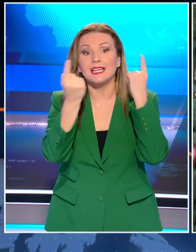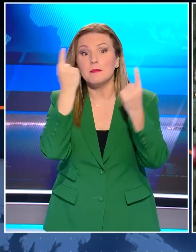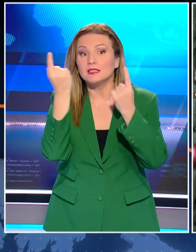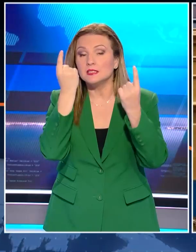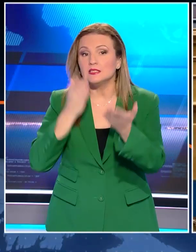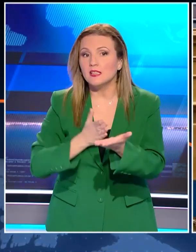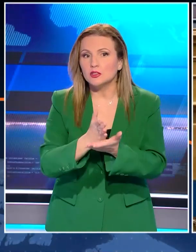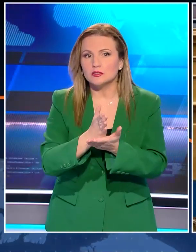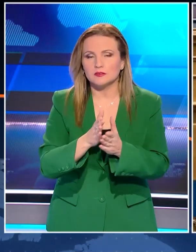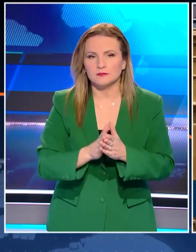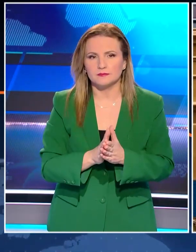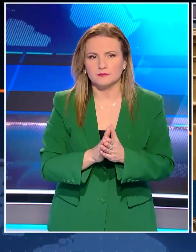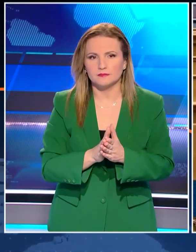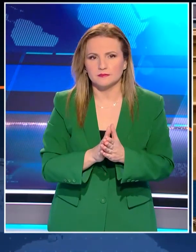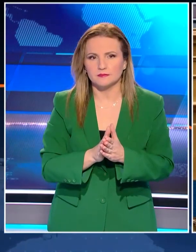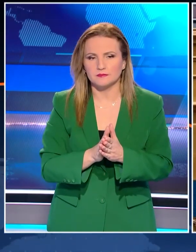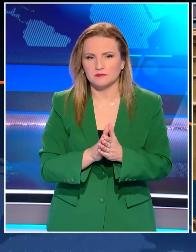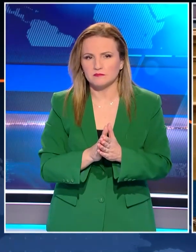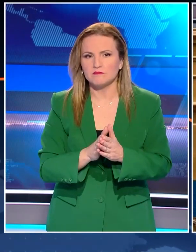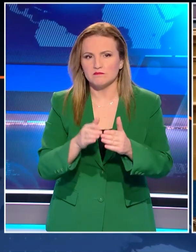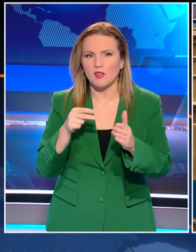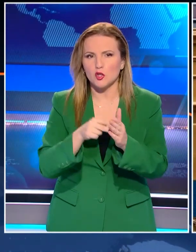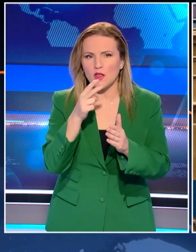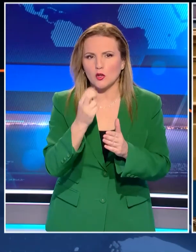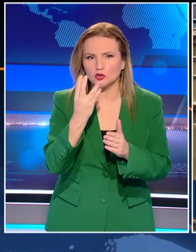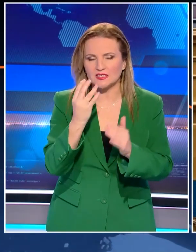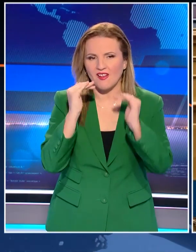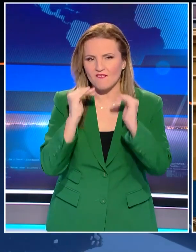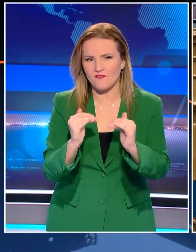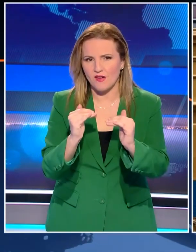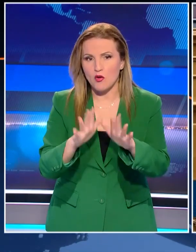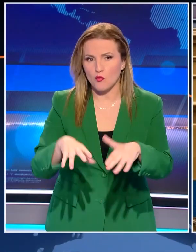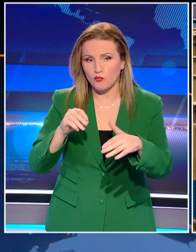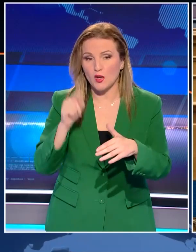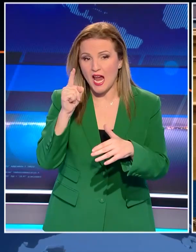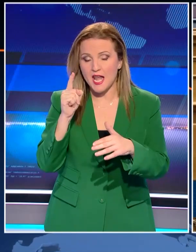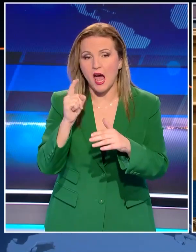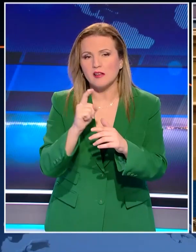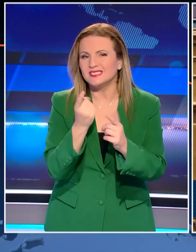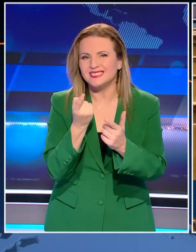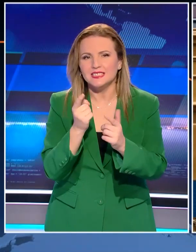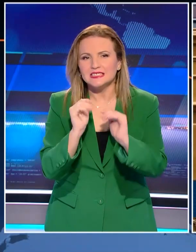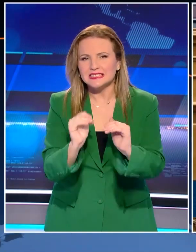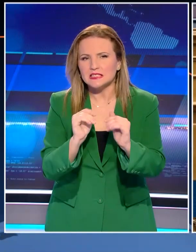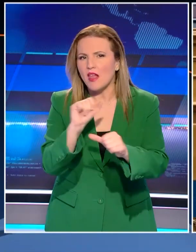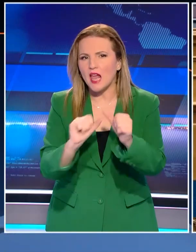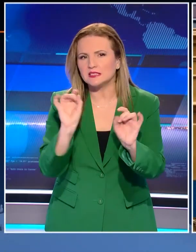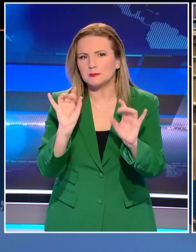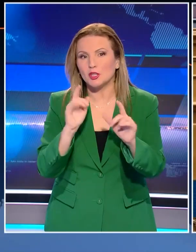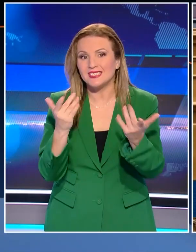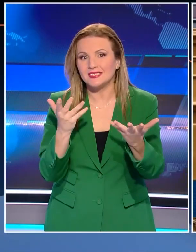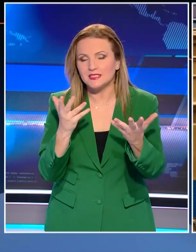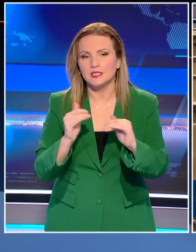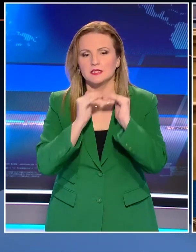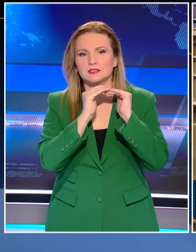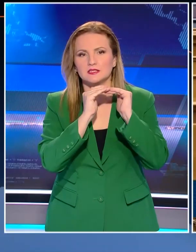δικαιοσύνη. Ένα πράγμα δεν θα αλλάξει το 2024 στη Βουλή, να το ξέρετε αυτό. Και αυτό θα είναι η